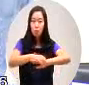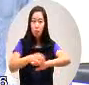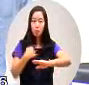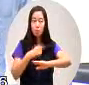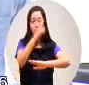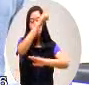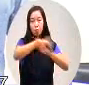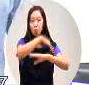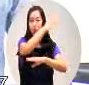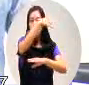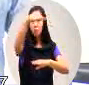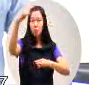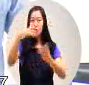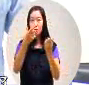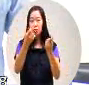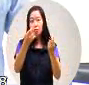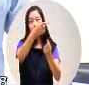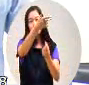晚七疏工程